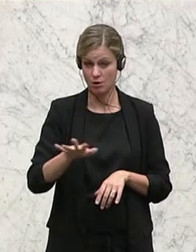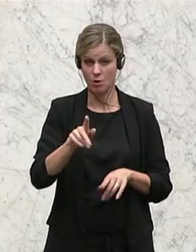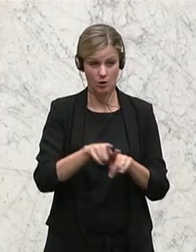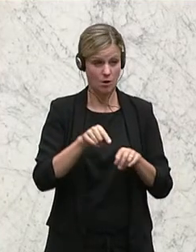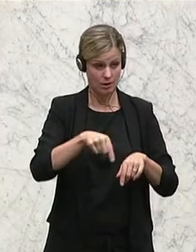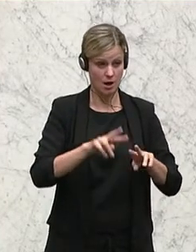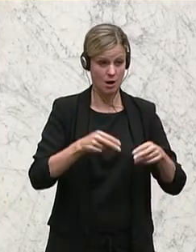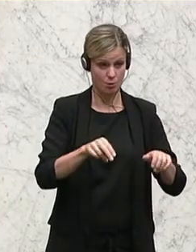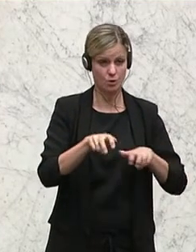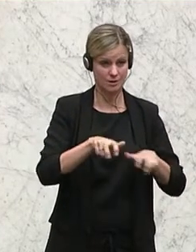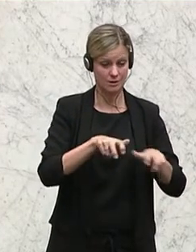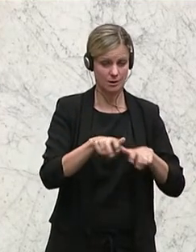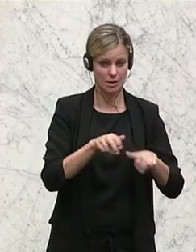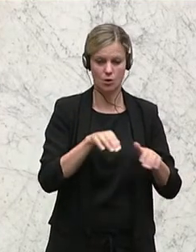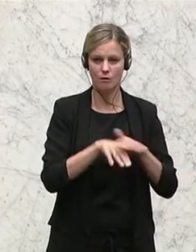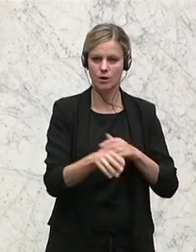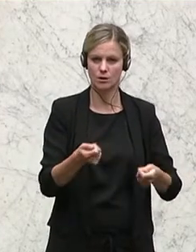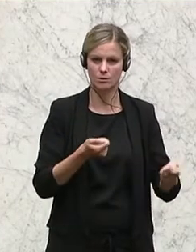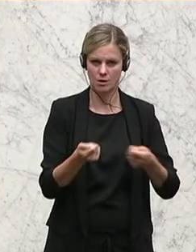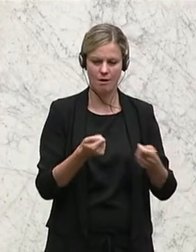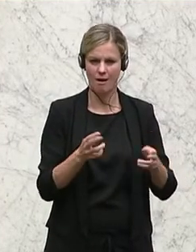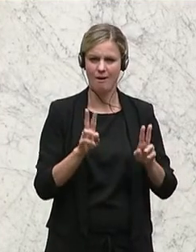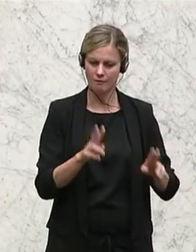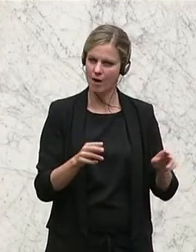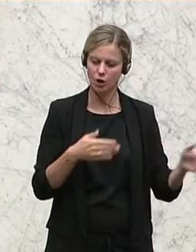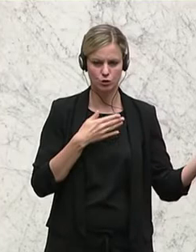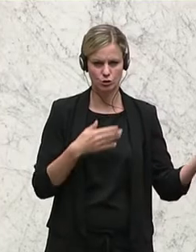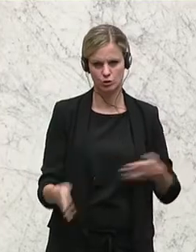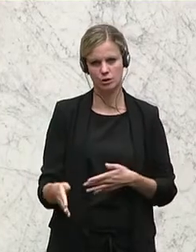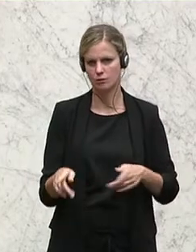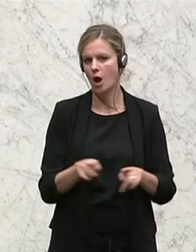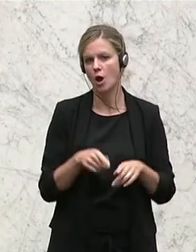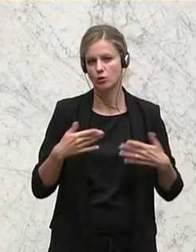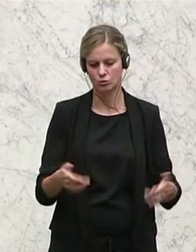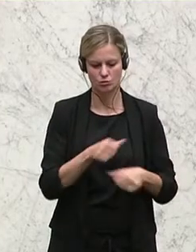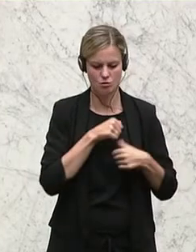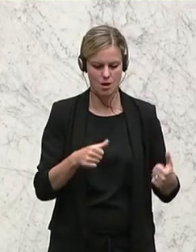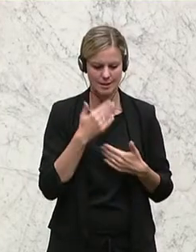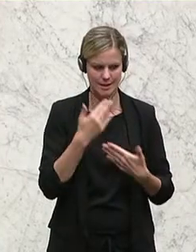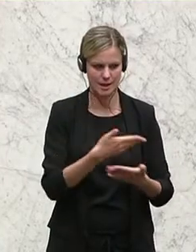Bundesregierung in der Flüchtlingspolitik total versagt hat, steht auch außer Frage. Herzlichen Dank.